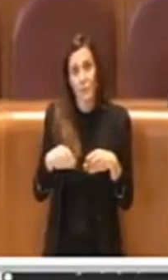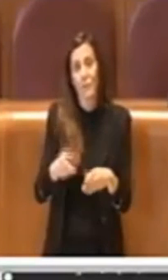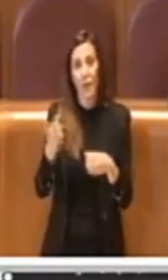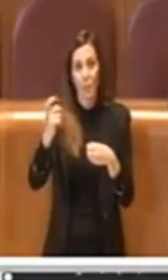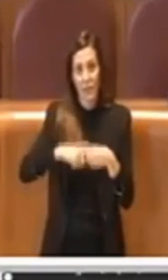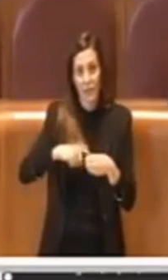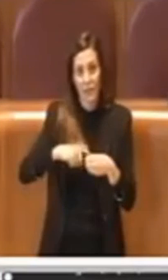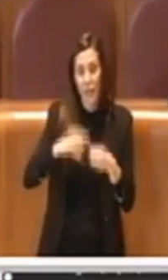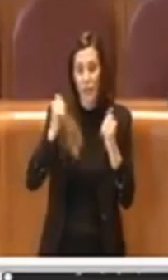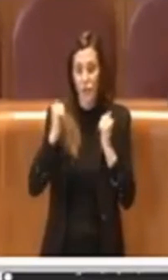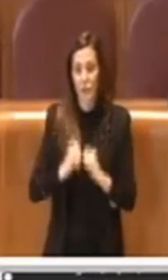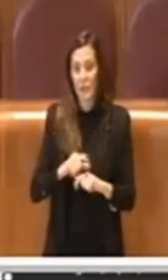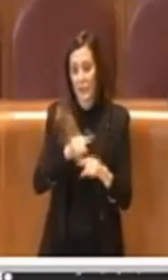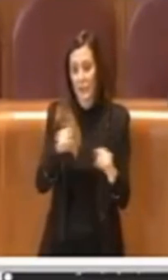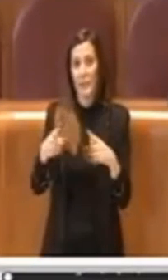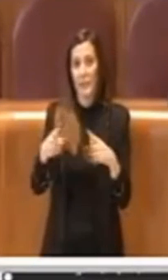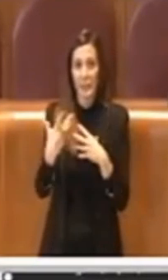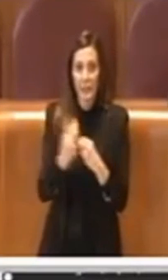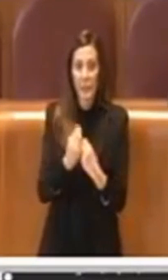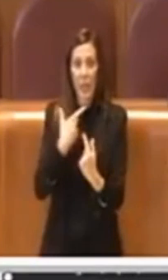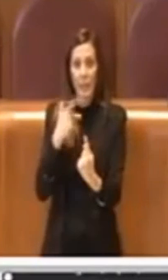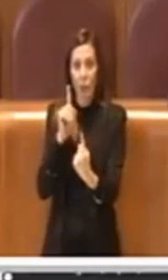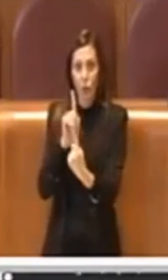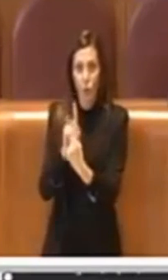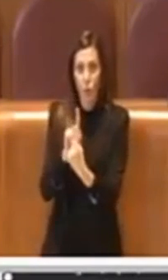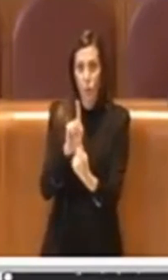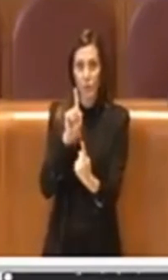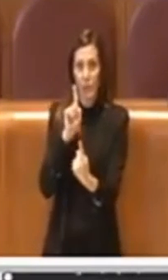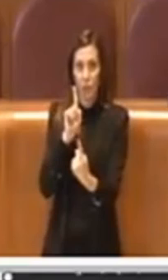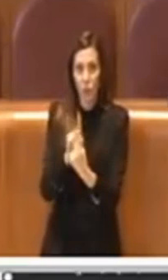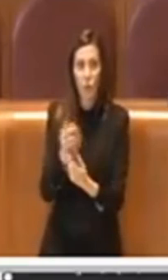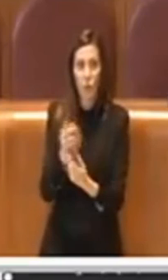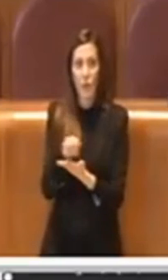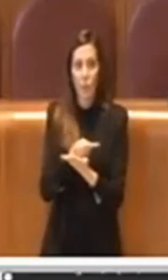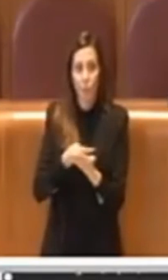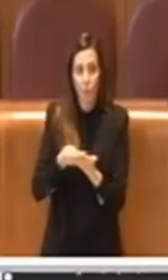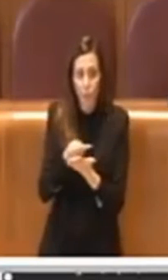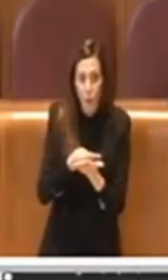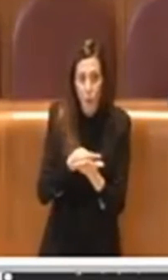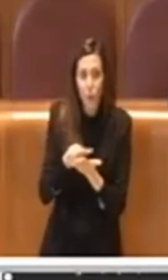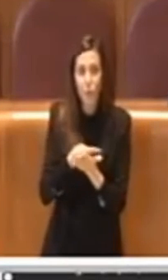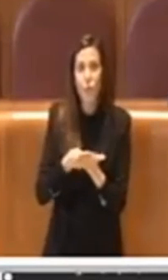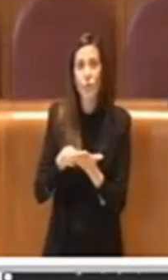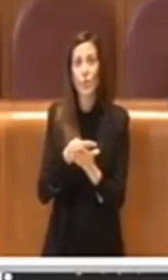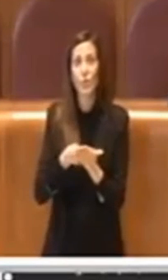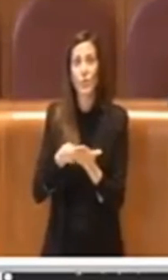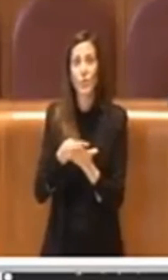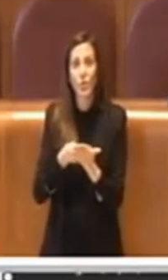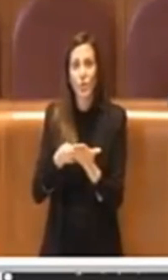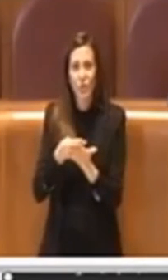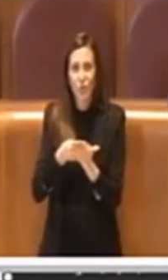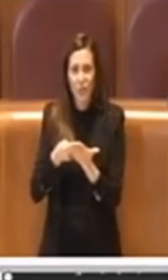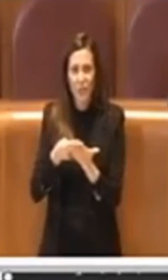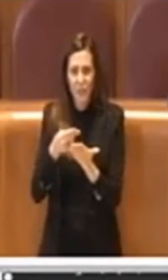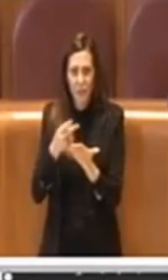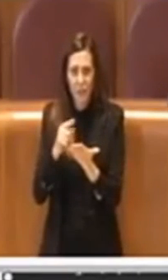cittadinanza, ci sono stati decine di incontri e i progetti che hanno proposto i cittadini.